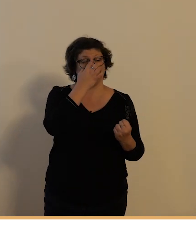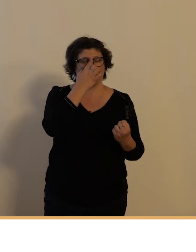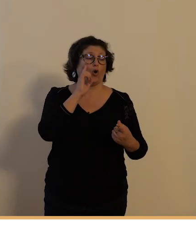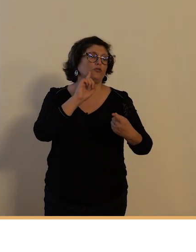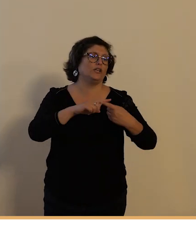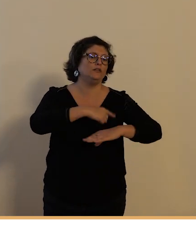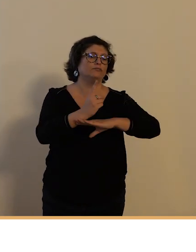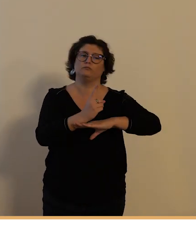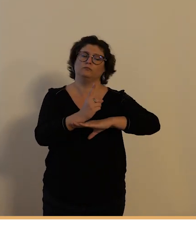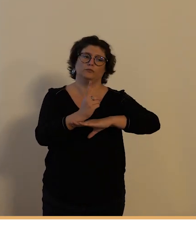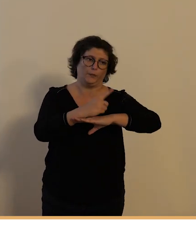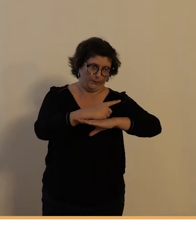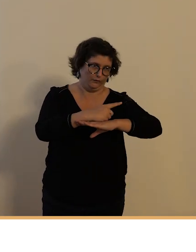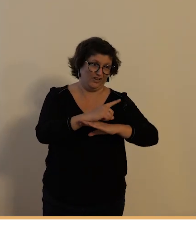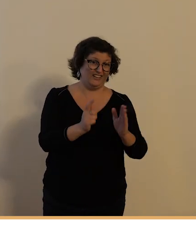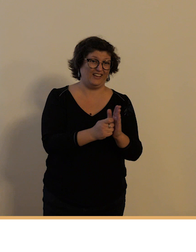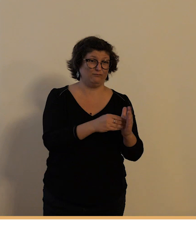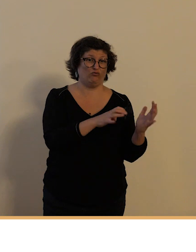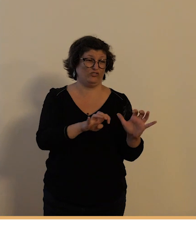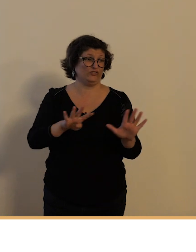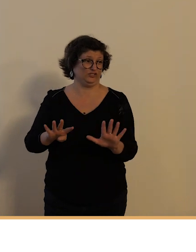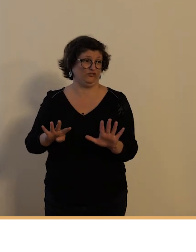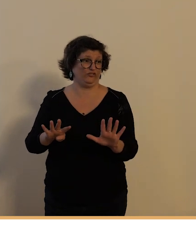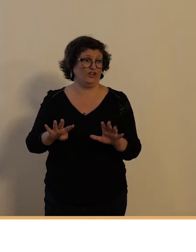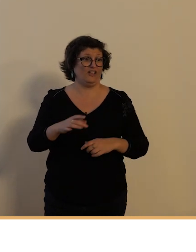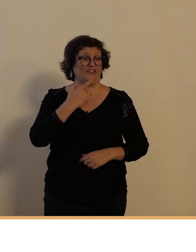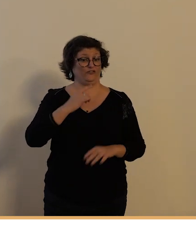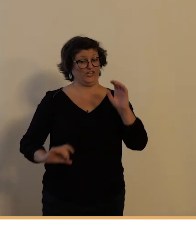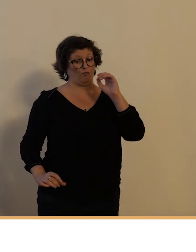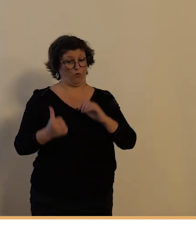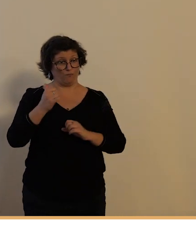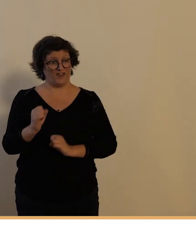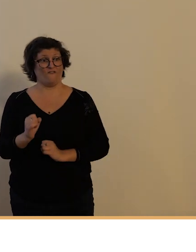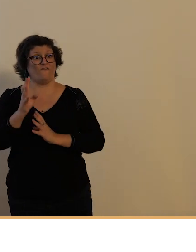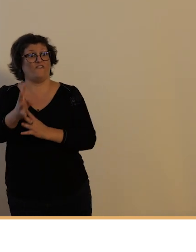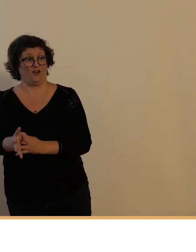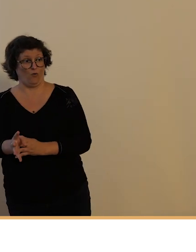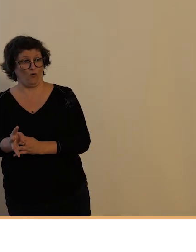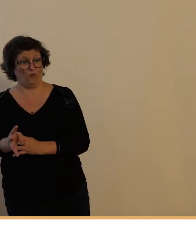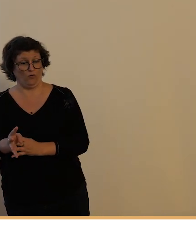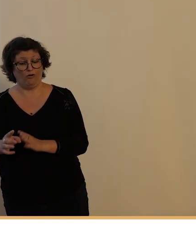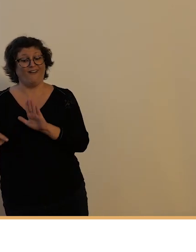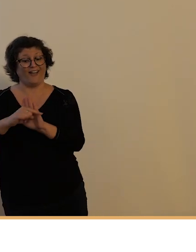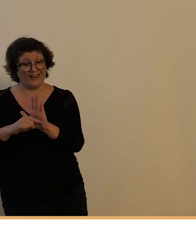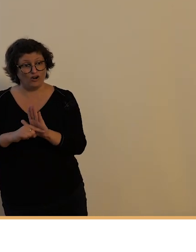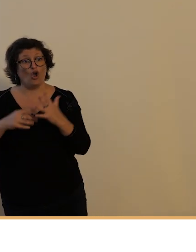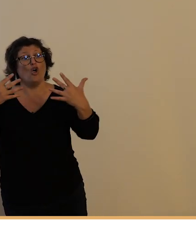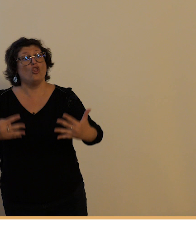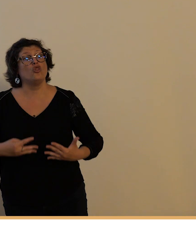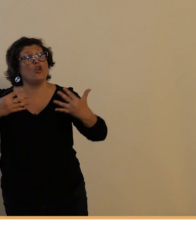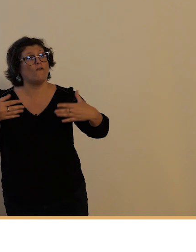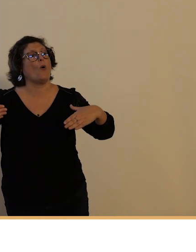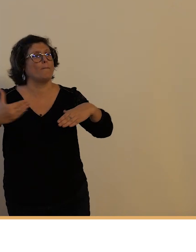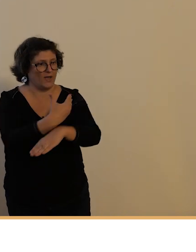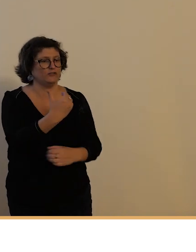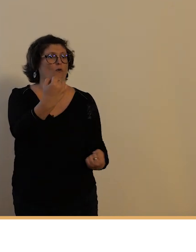vitesse c'est en 1899 c'est à dire 9 ans après le premier règlement sur l'usage du vélo alors ici sur cette carte